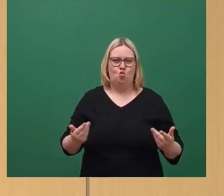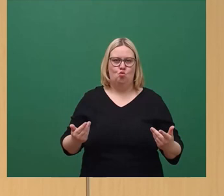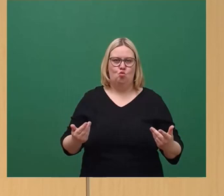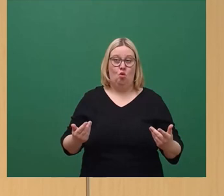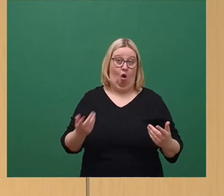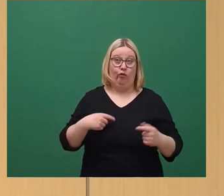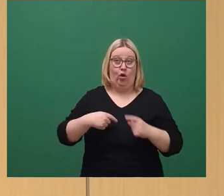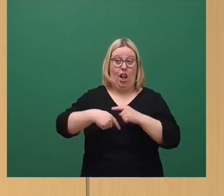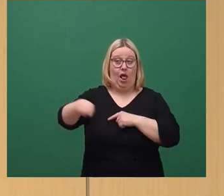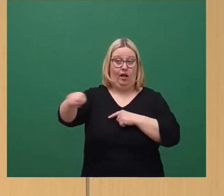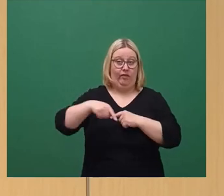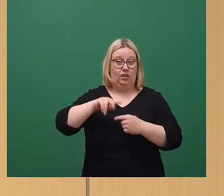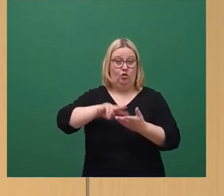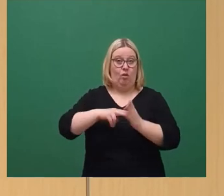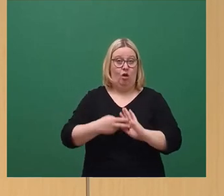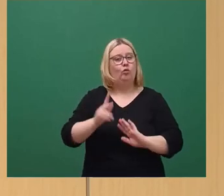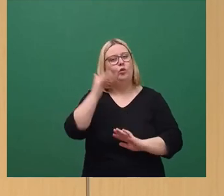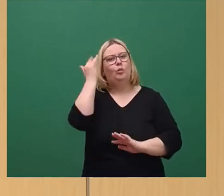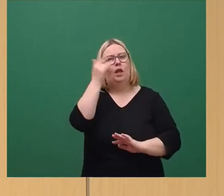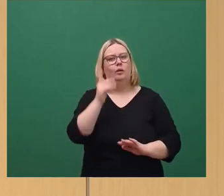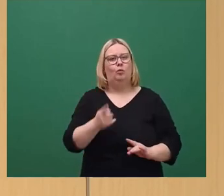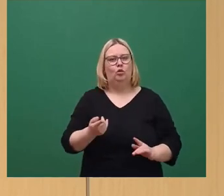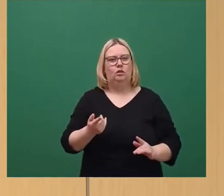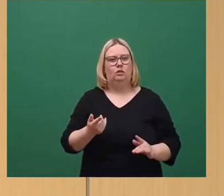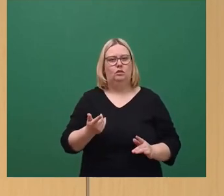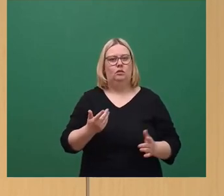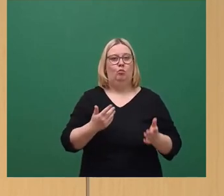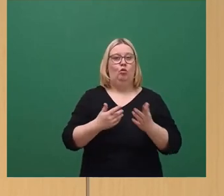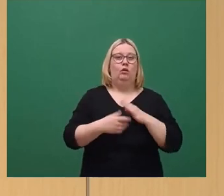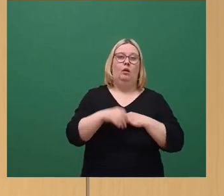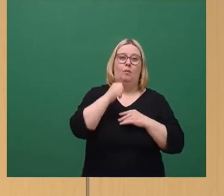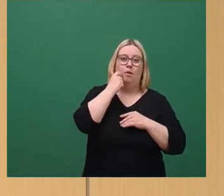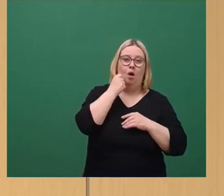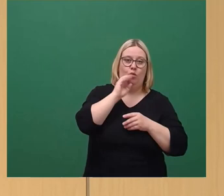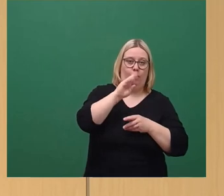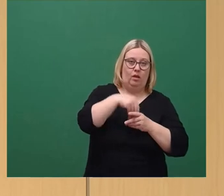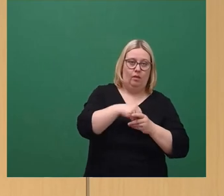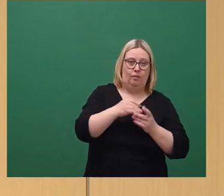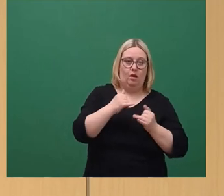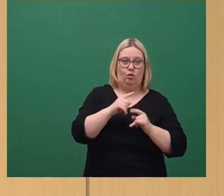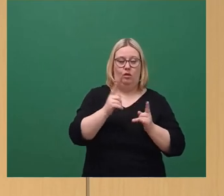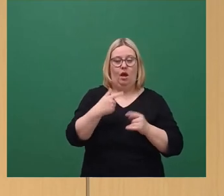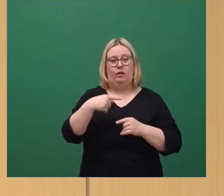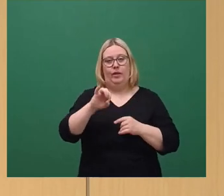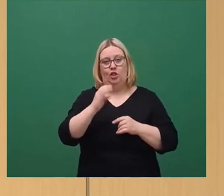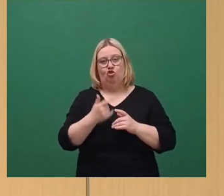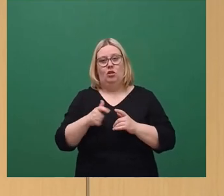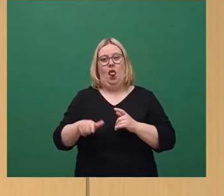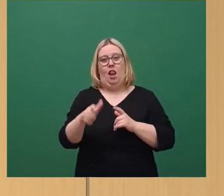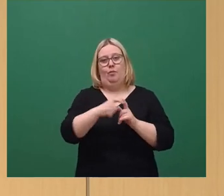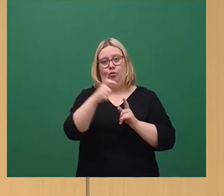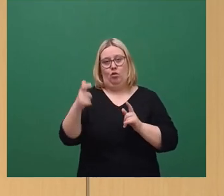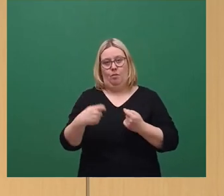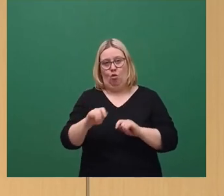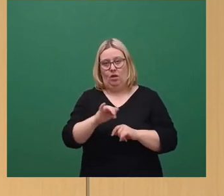Planung. Man muss halt eben überlegen. Erschließt man blauen noch mal mit der Straßenbahn, baut man in Pieschen eine Elbbrücke. Man muss aber eins